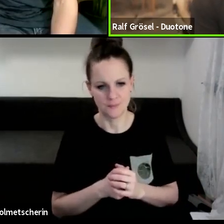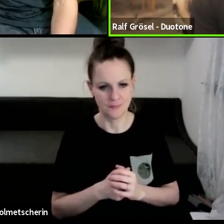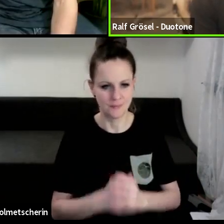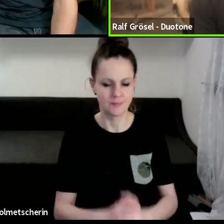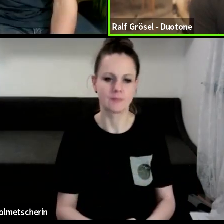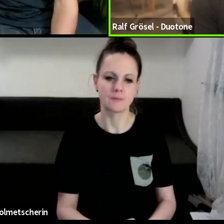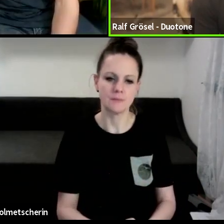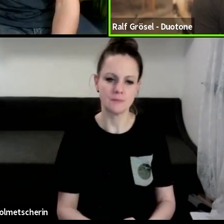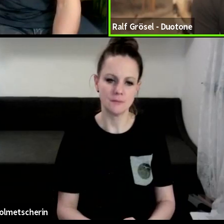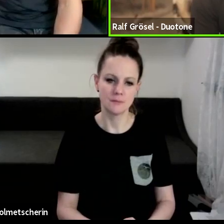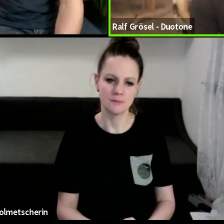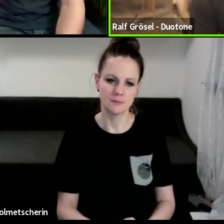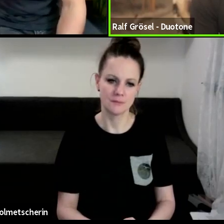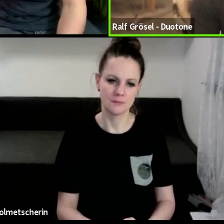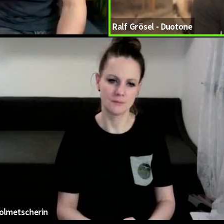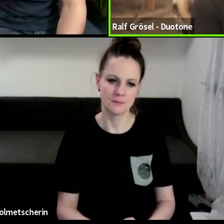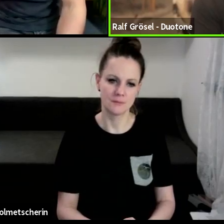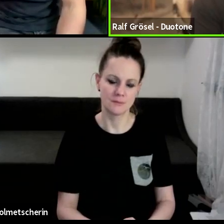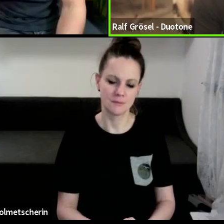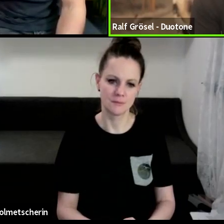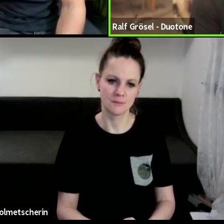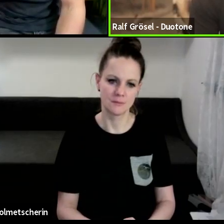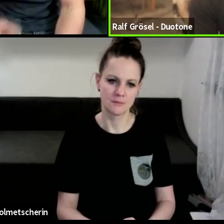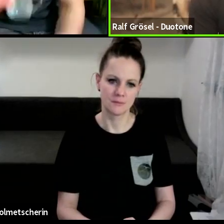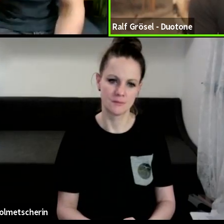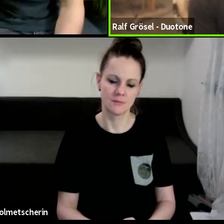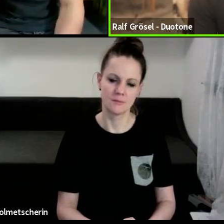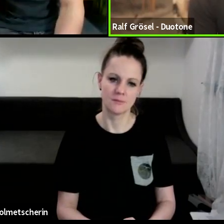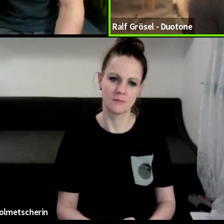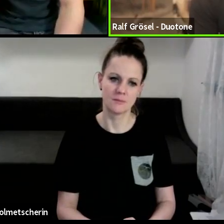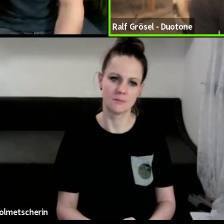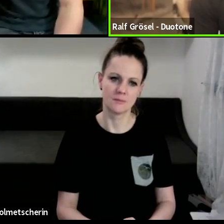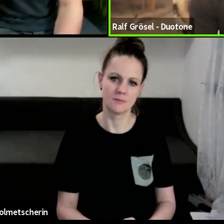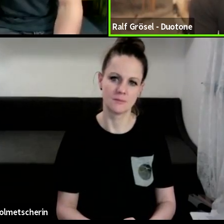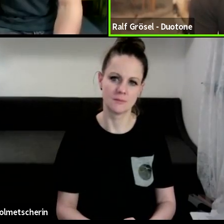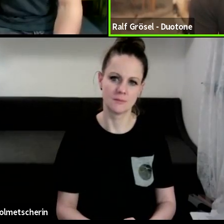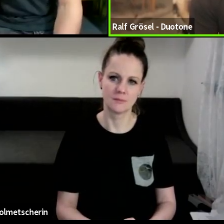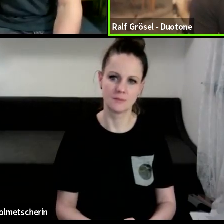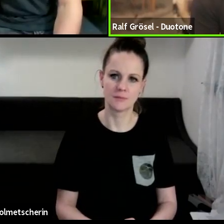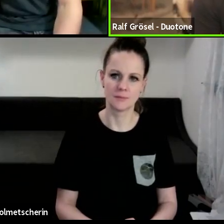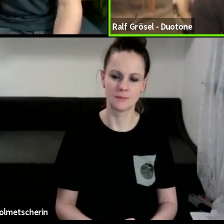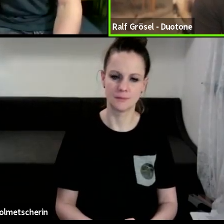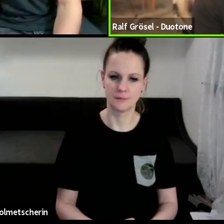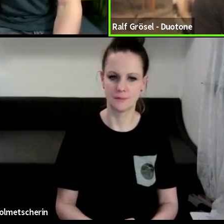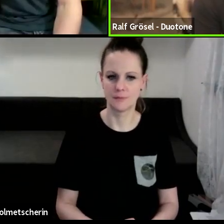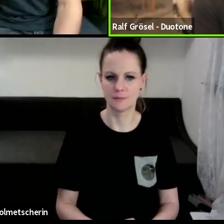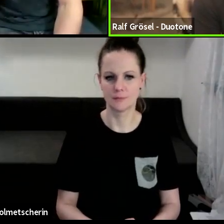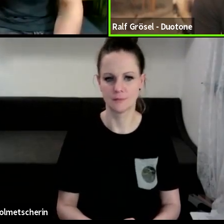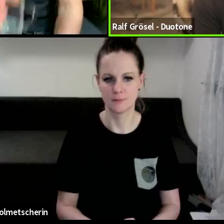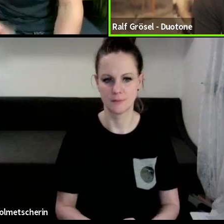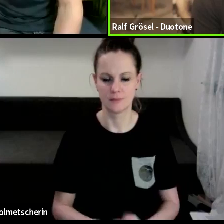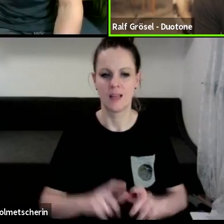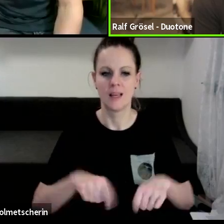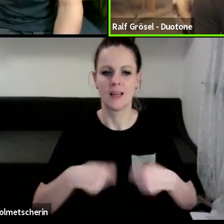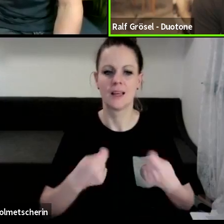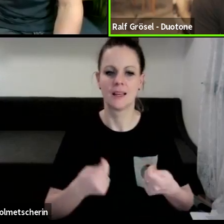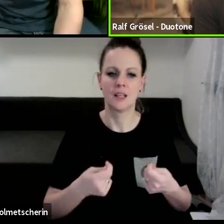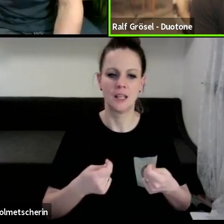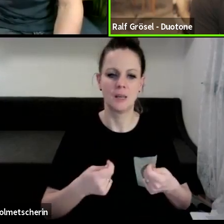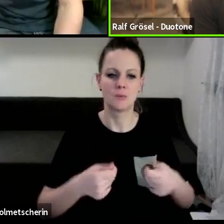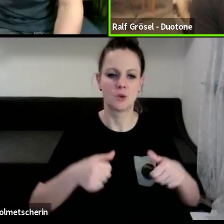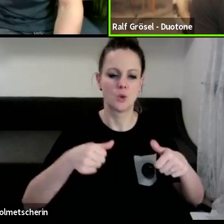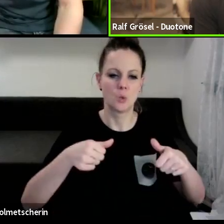ich beantworte die Frage mal wie folgt. Wir haben einen angegebenen Druck von 7 PSI